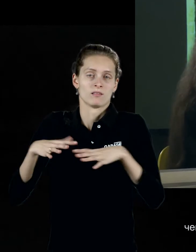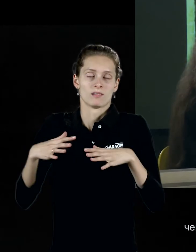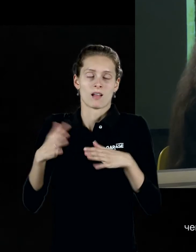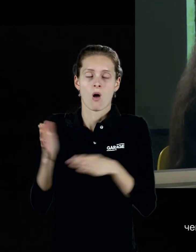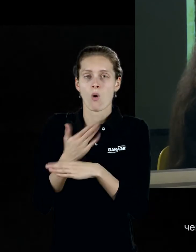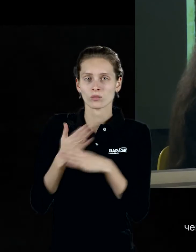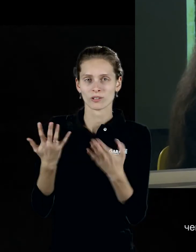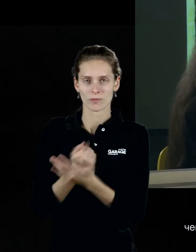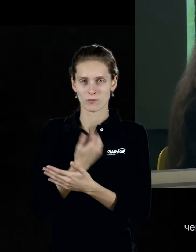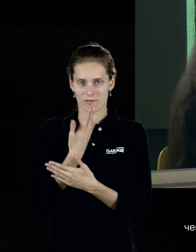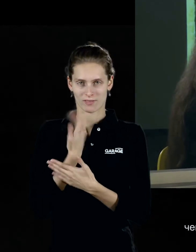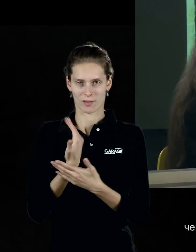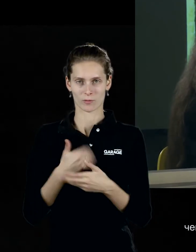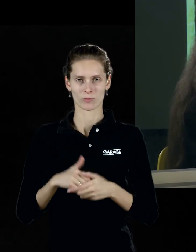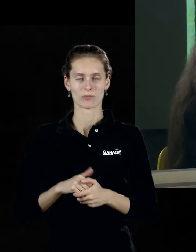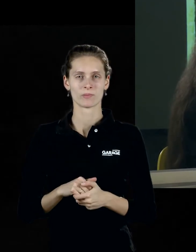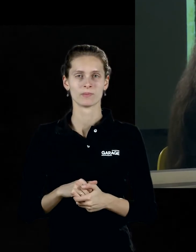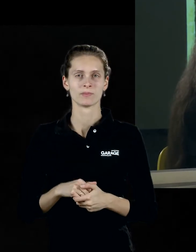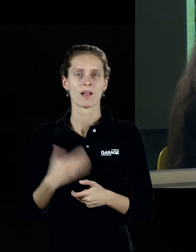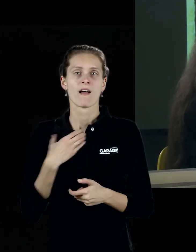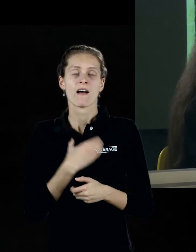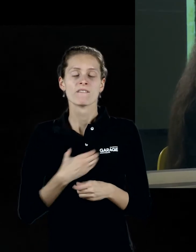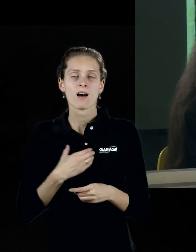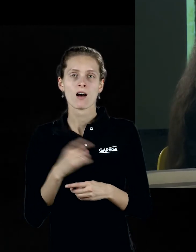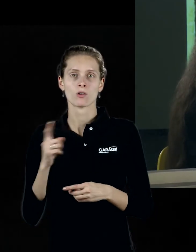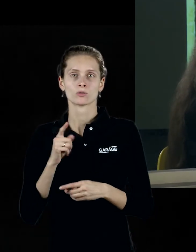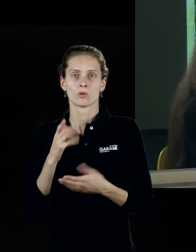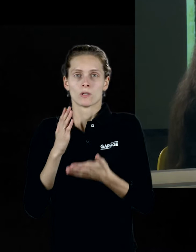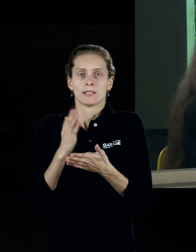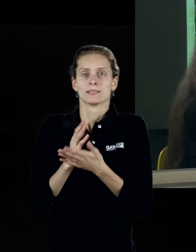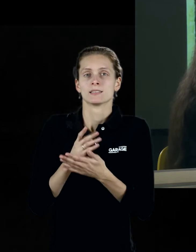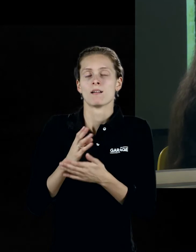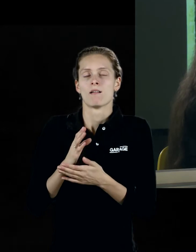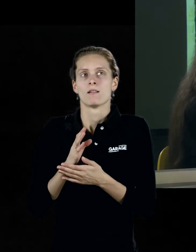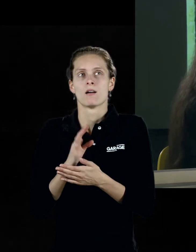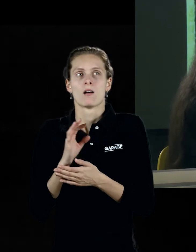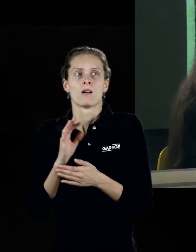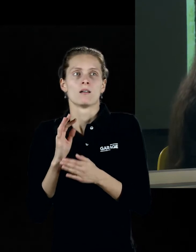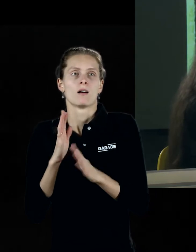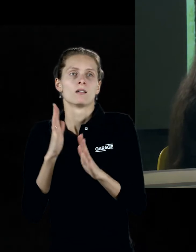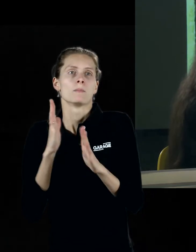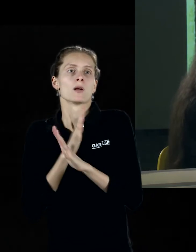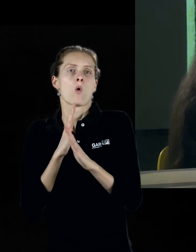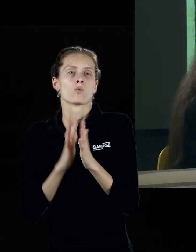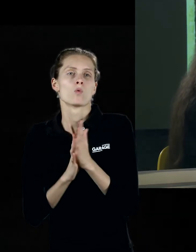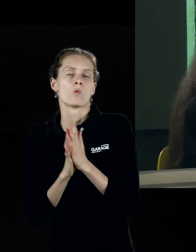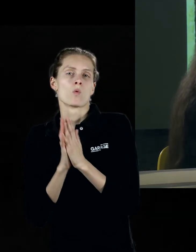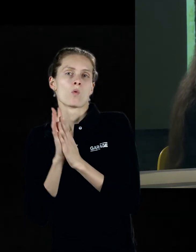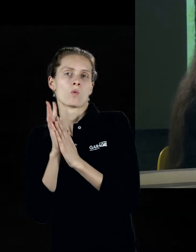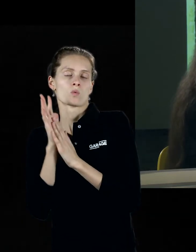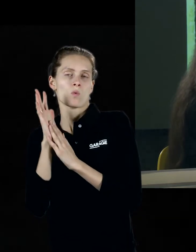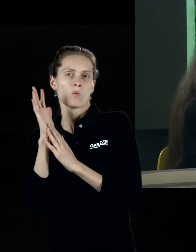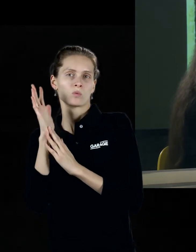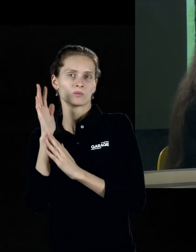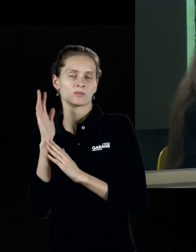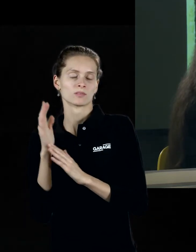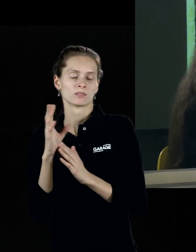средневековые, в которых он жил. И важно это присутствие органического, важен этот органический рост, который заложен в произведении.